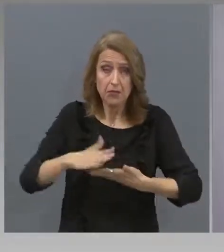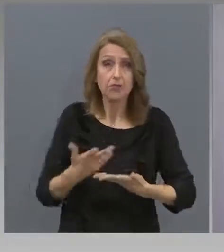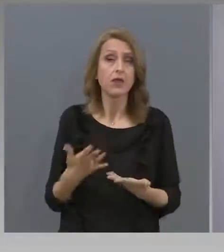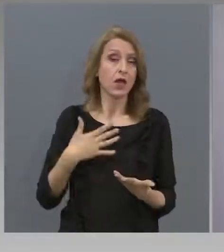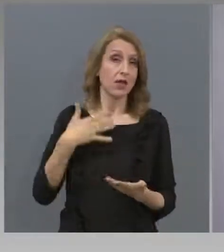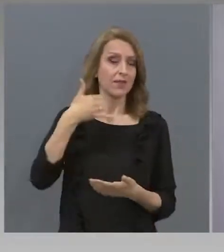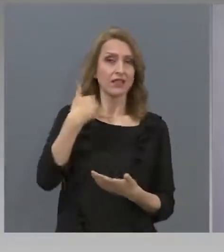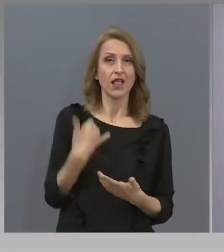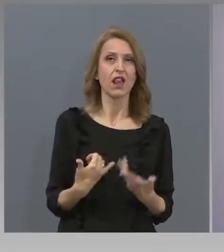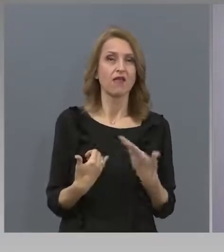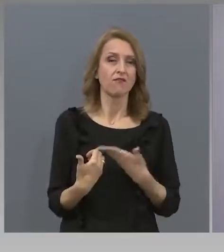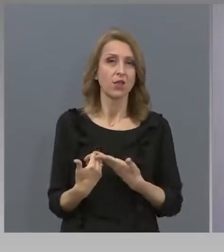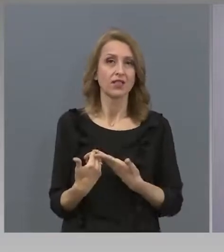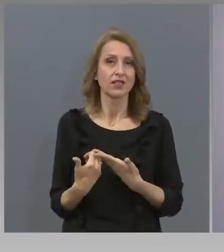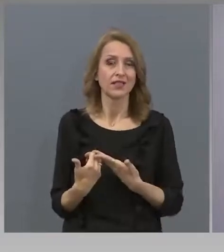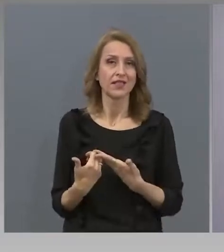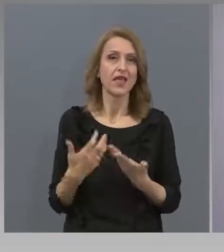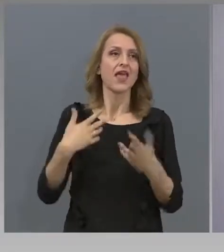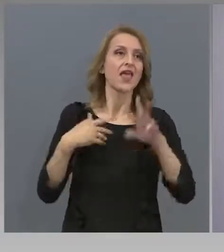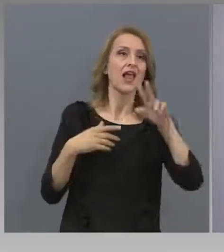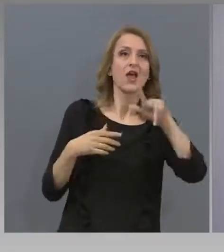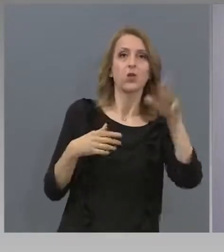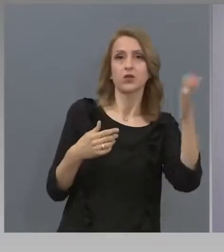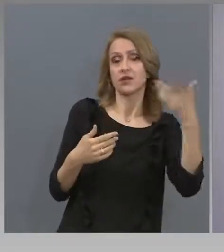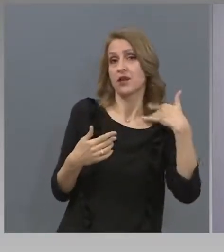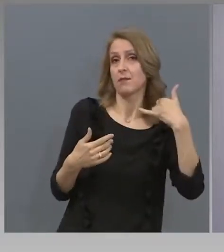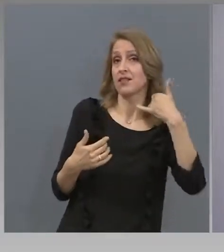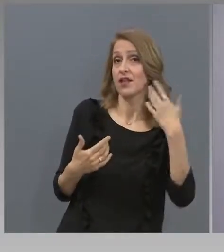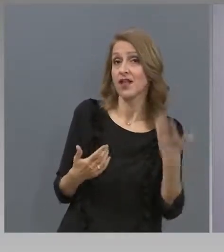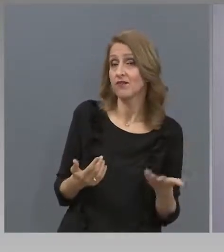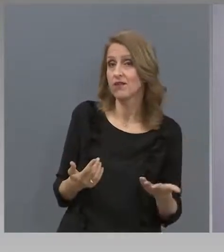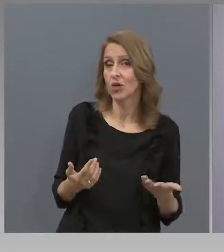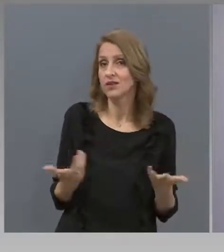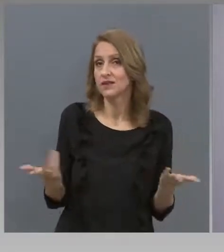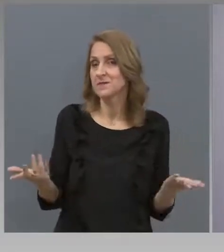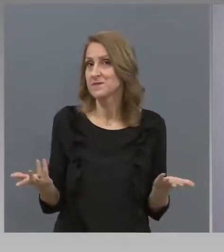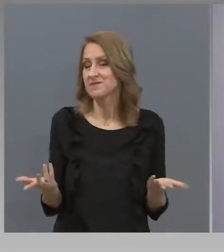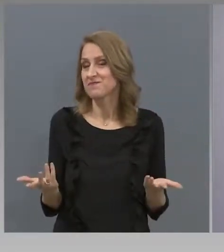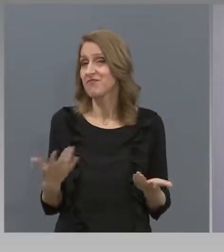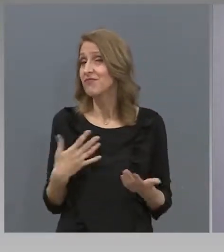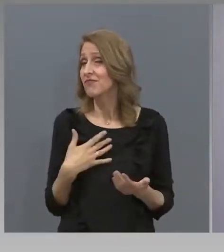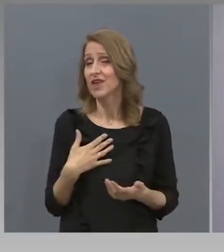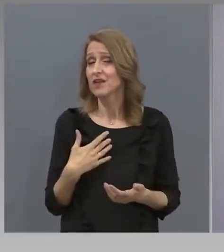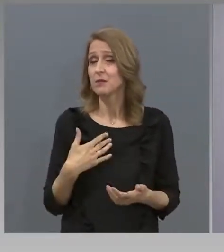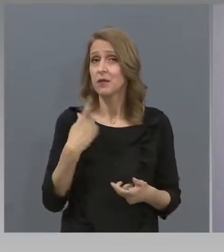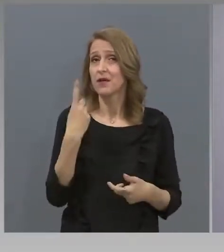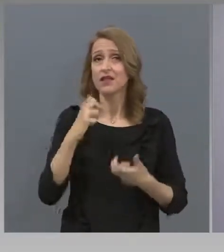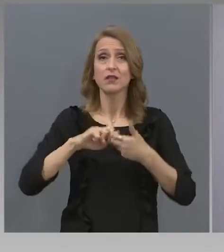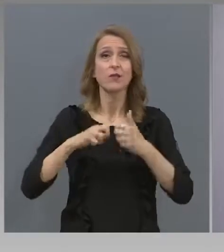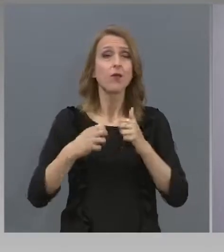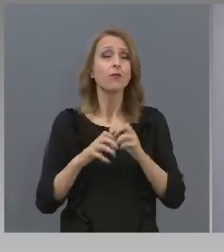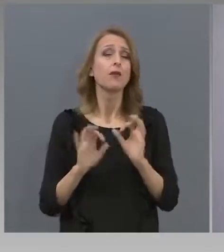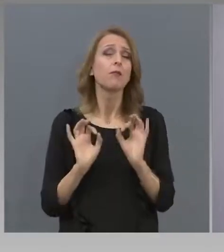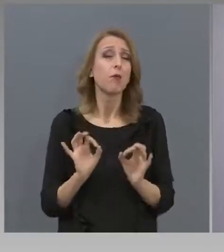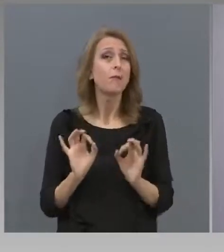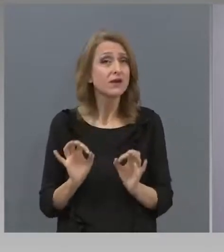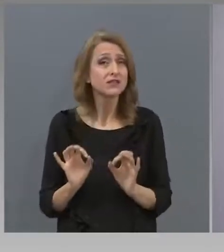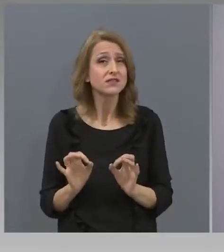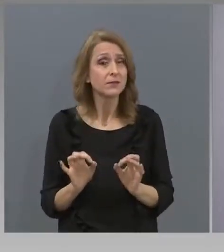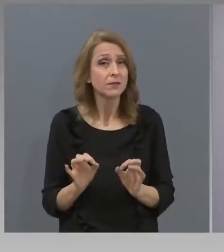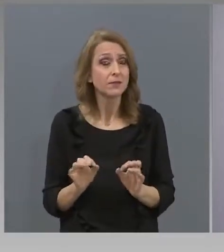телефоните или родителите. Всъщност, ние имаме един проблем по принцип с